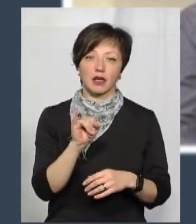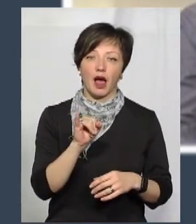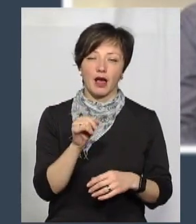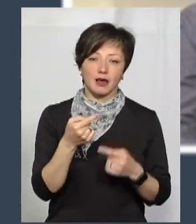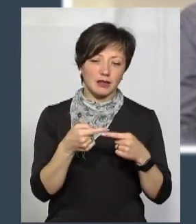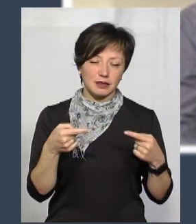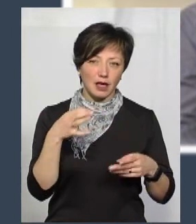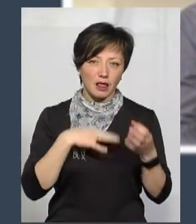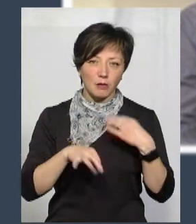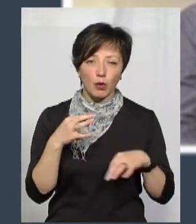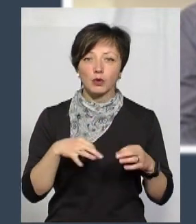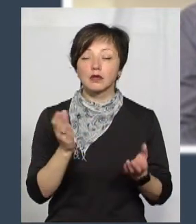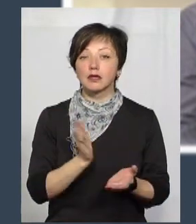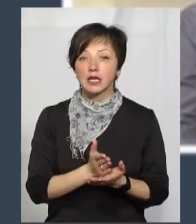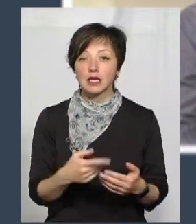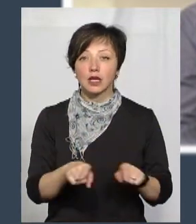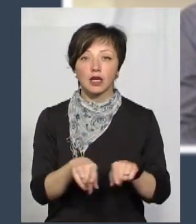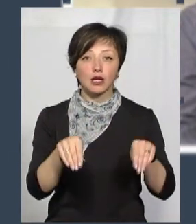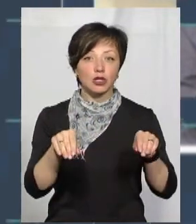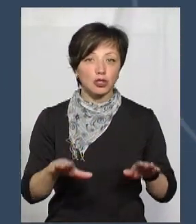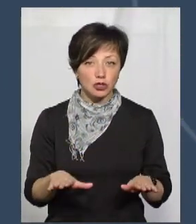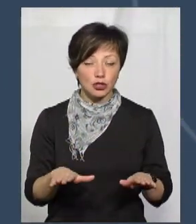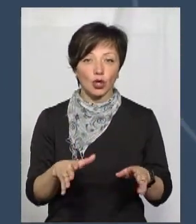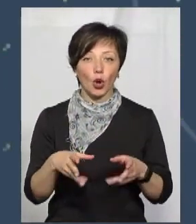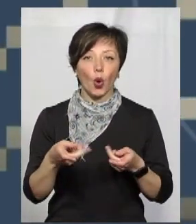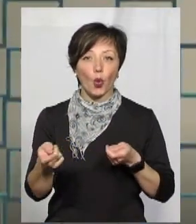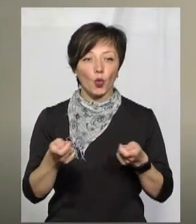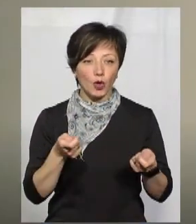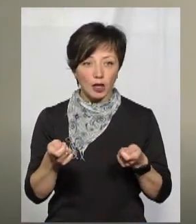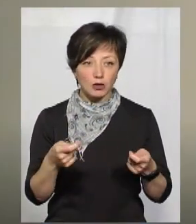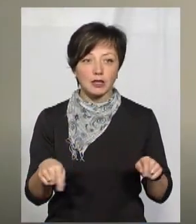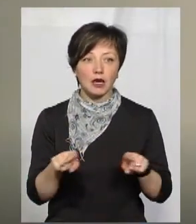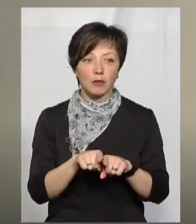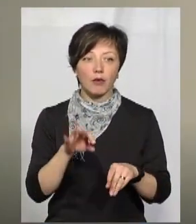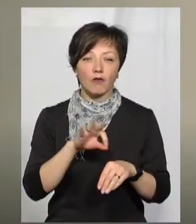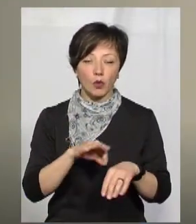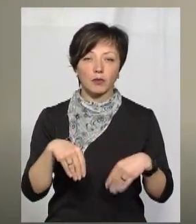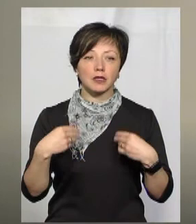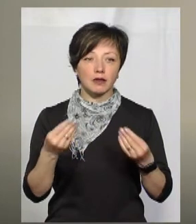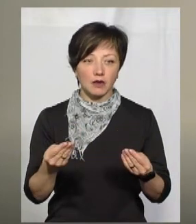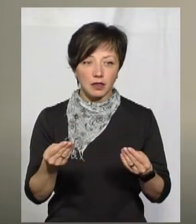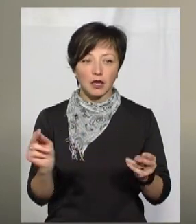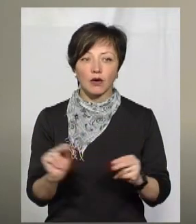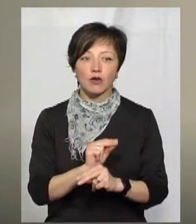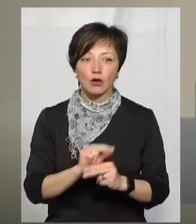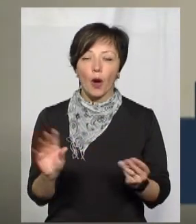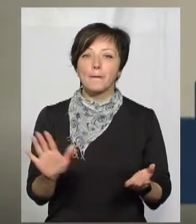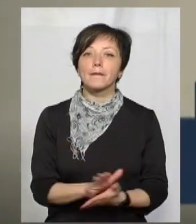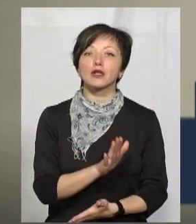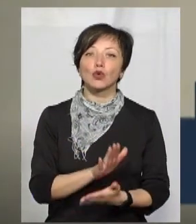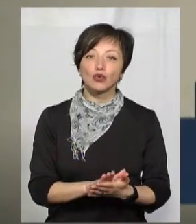і антибіотики. Все-таки є таке рішення уряду, що таким хворим надавати лікування